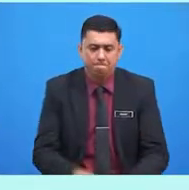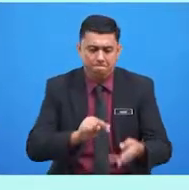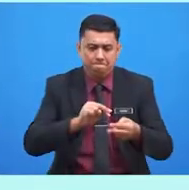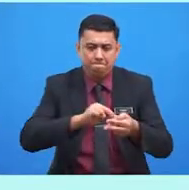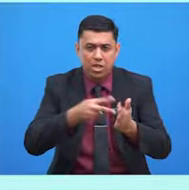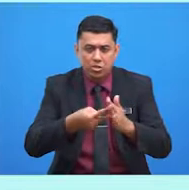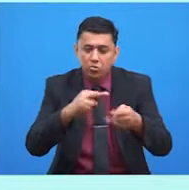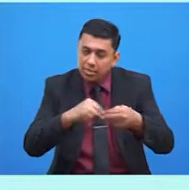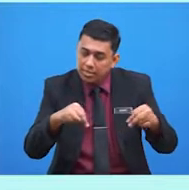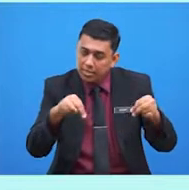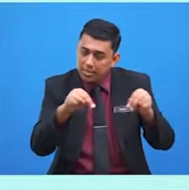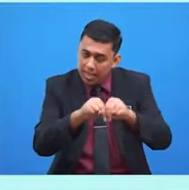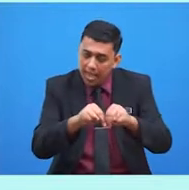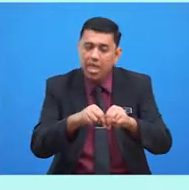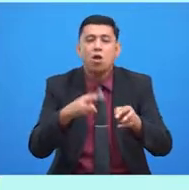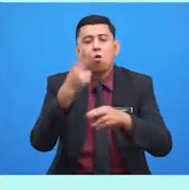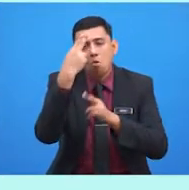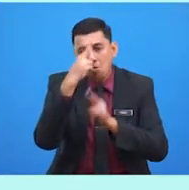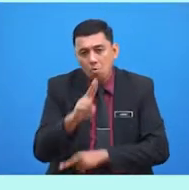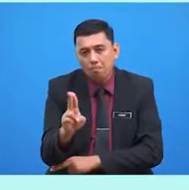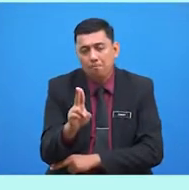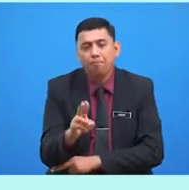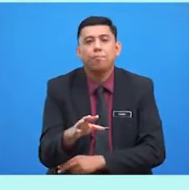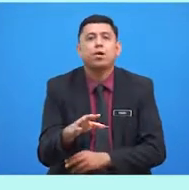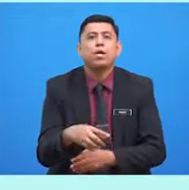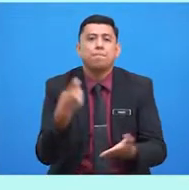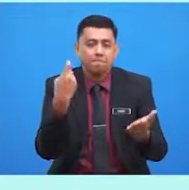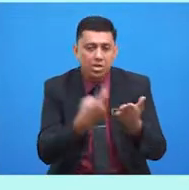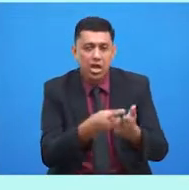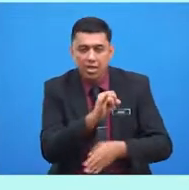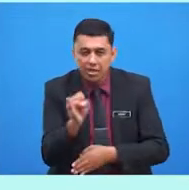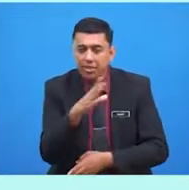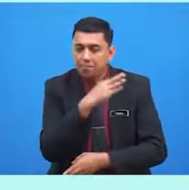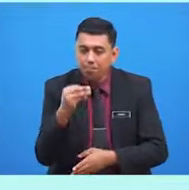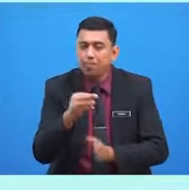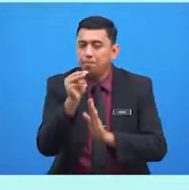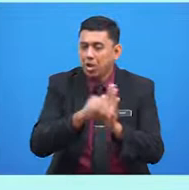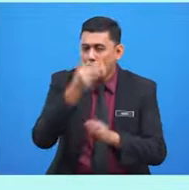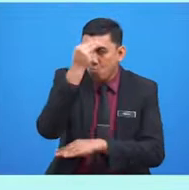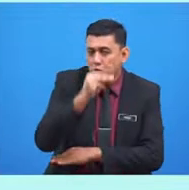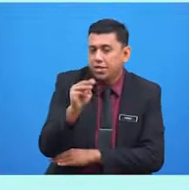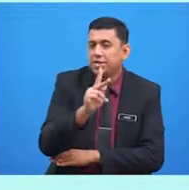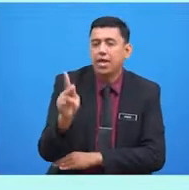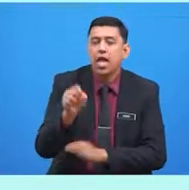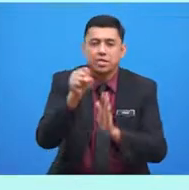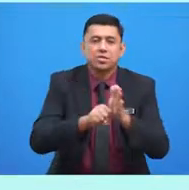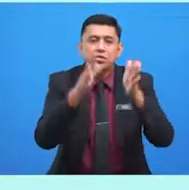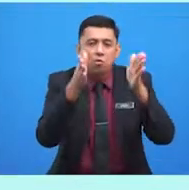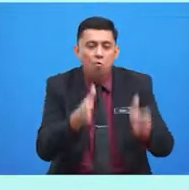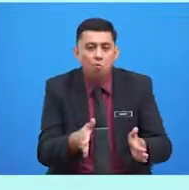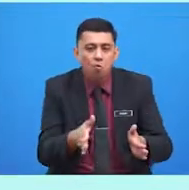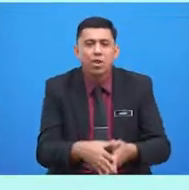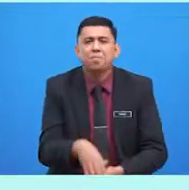Maksud nilai hormat ialah menghargai dan memuliakan seseorang